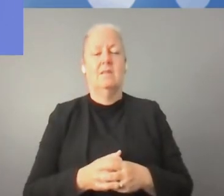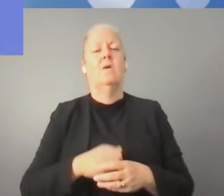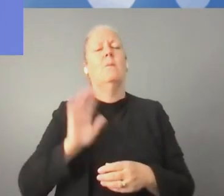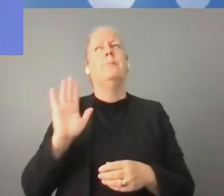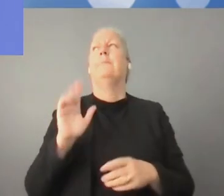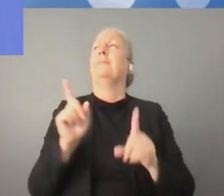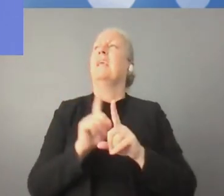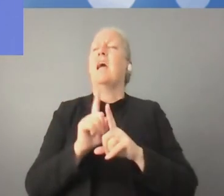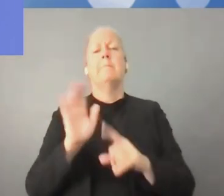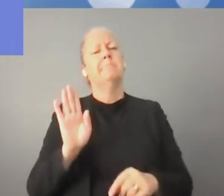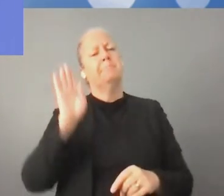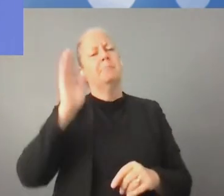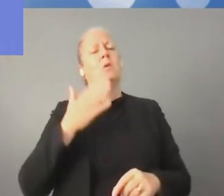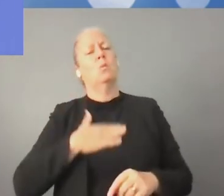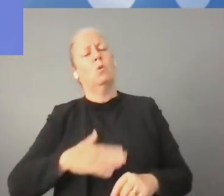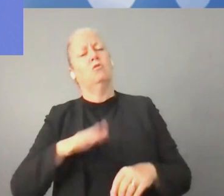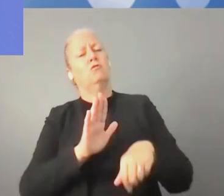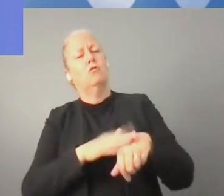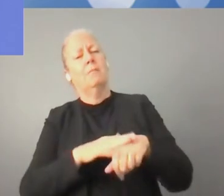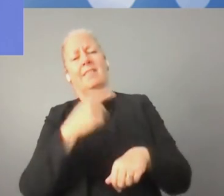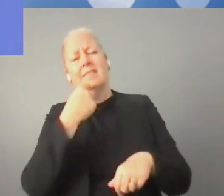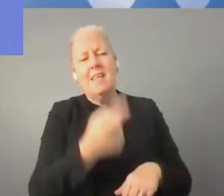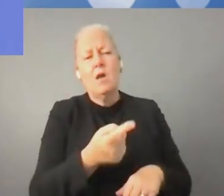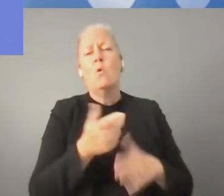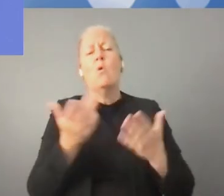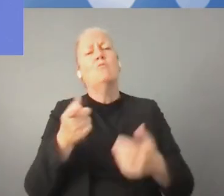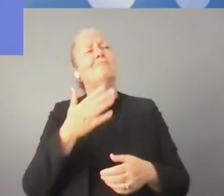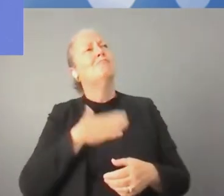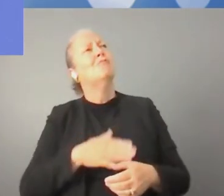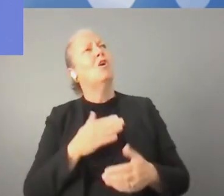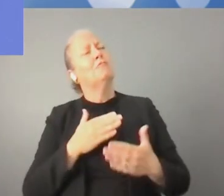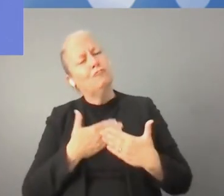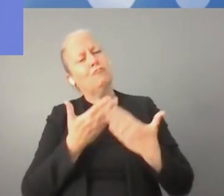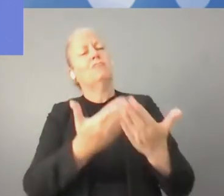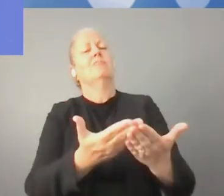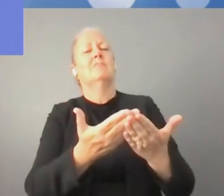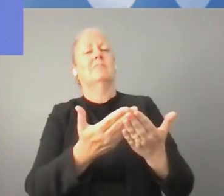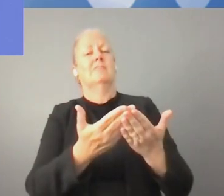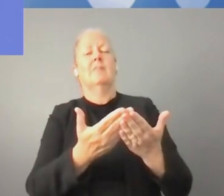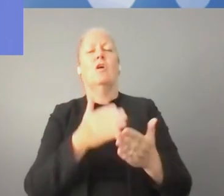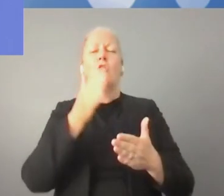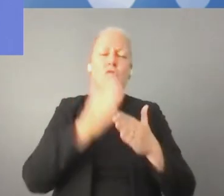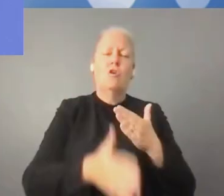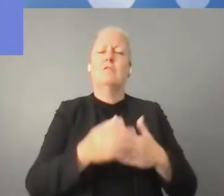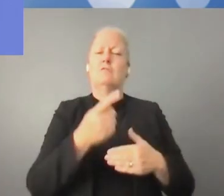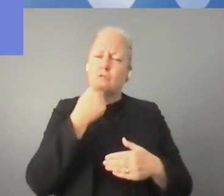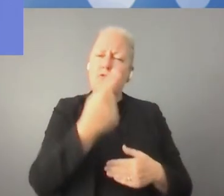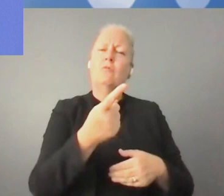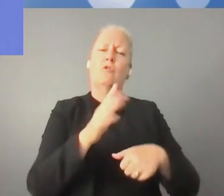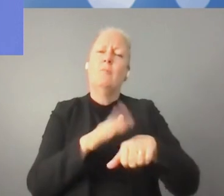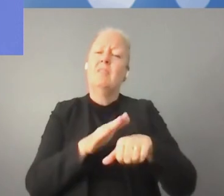نتحدث عن جزء الأخير عن